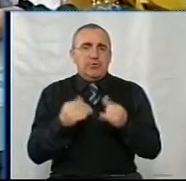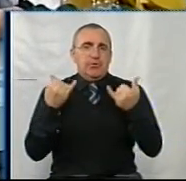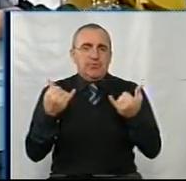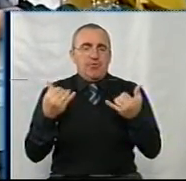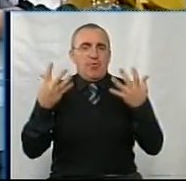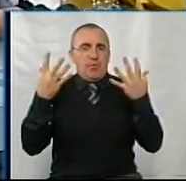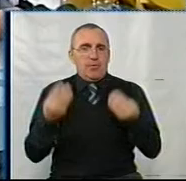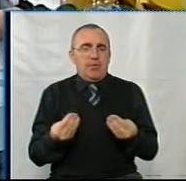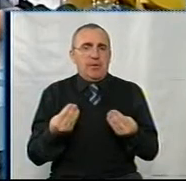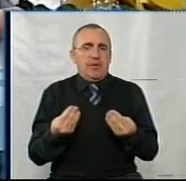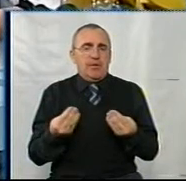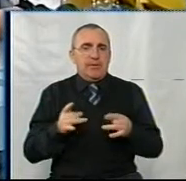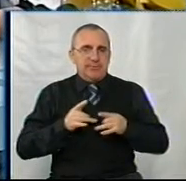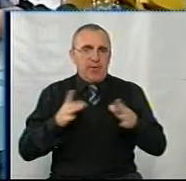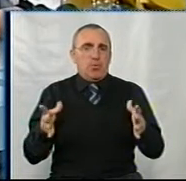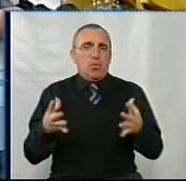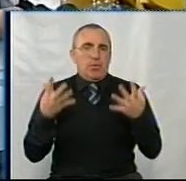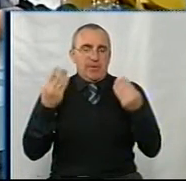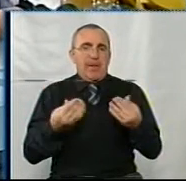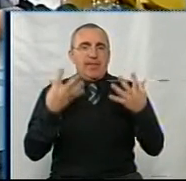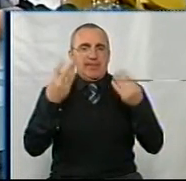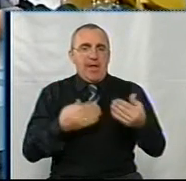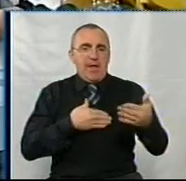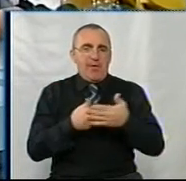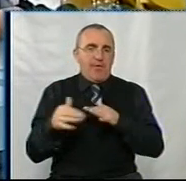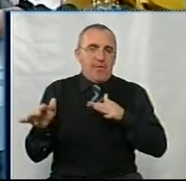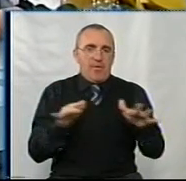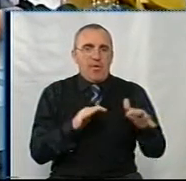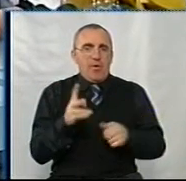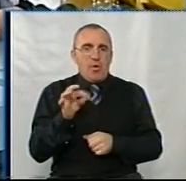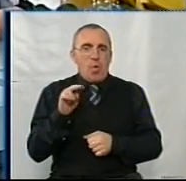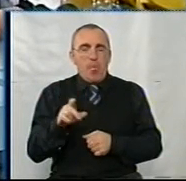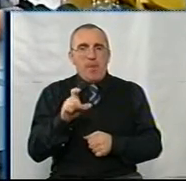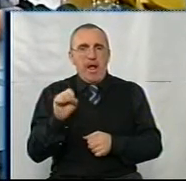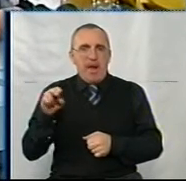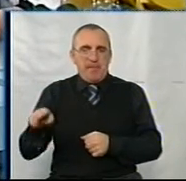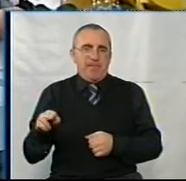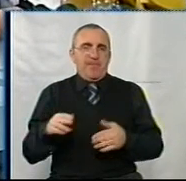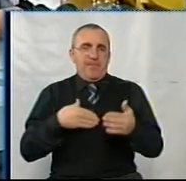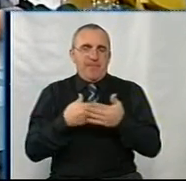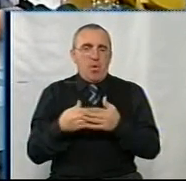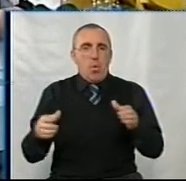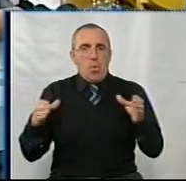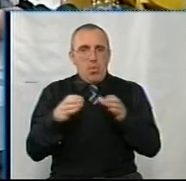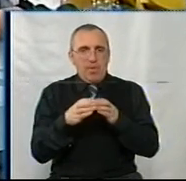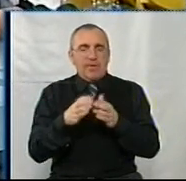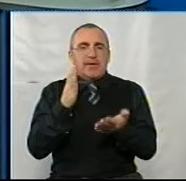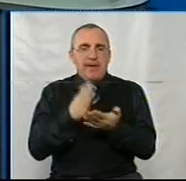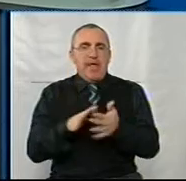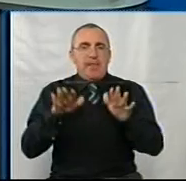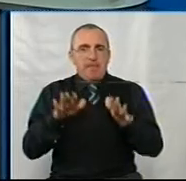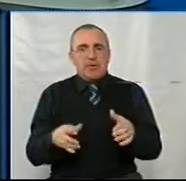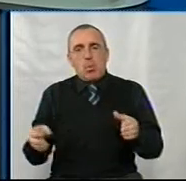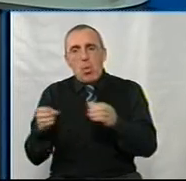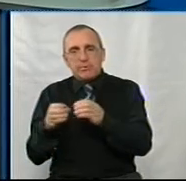святкуємо цей день, День волонтерів, в Кропхапі, який ново створений волонтерською групою. Вже є місце, є осередок.